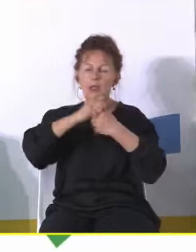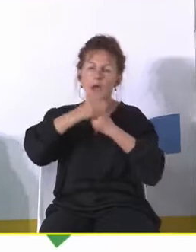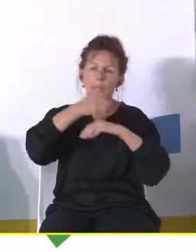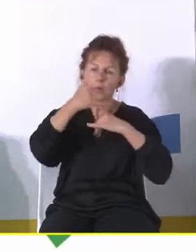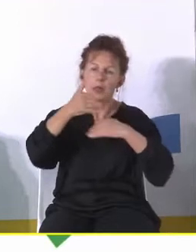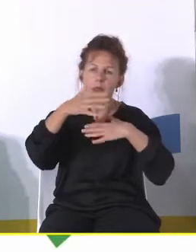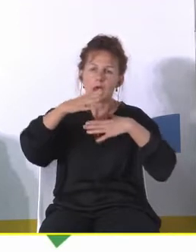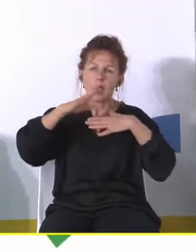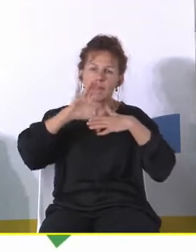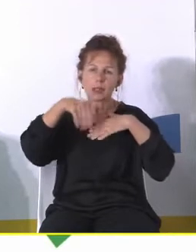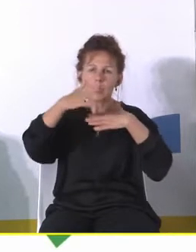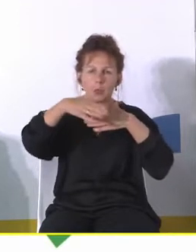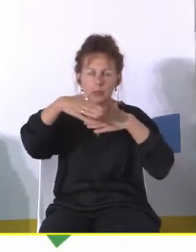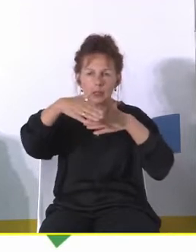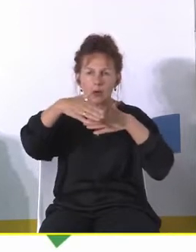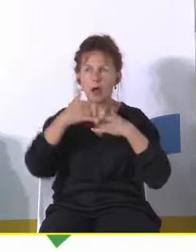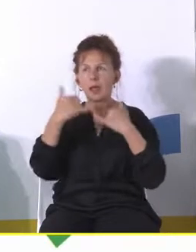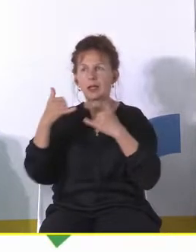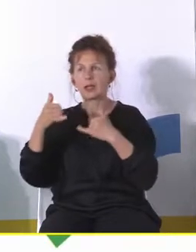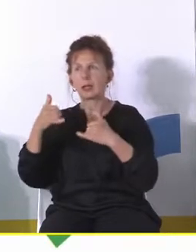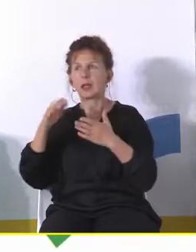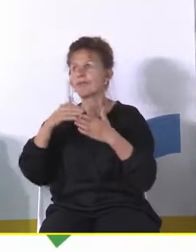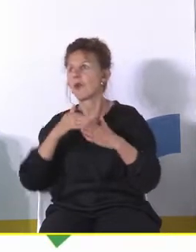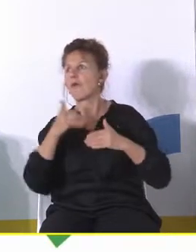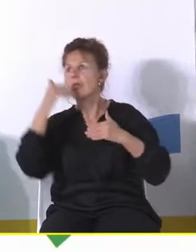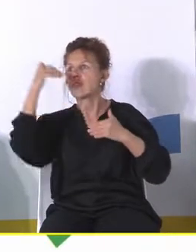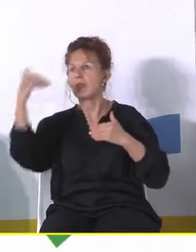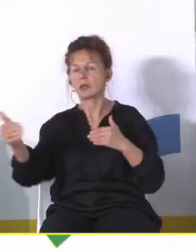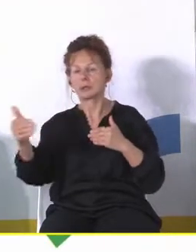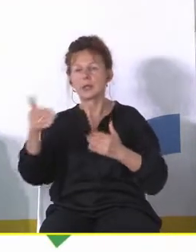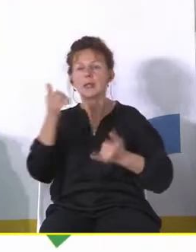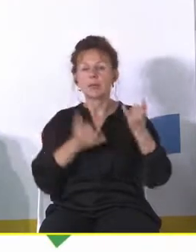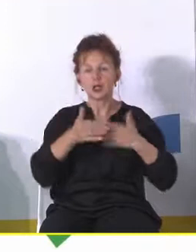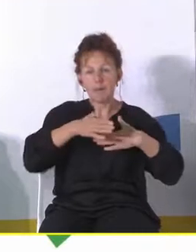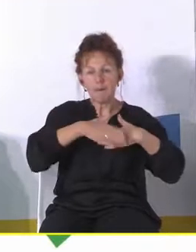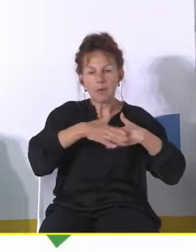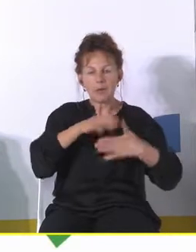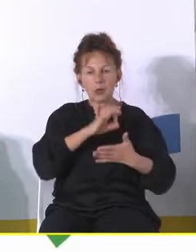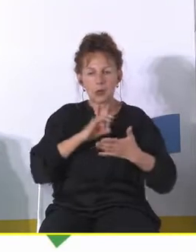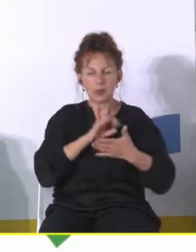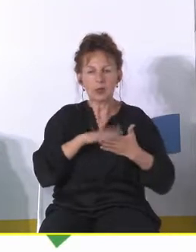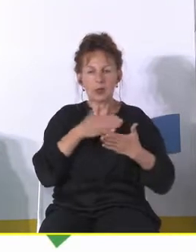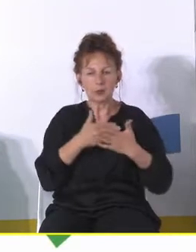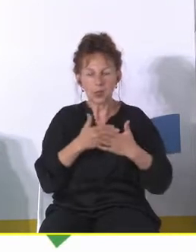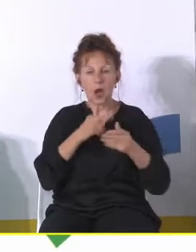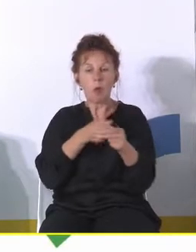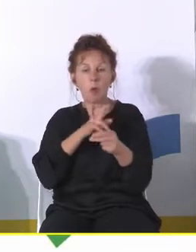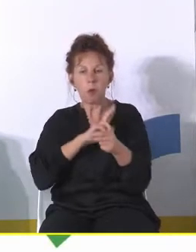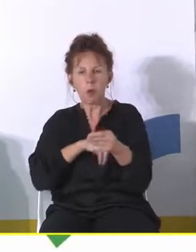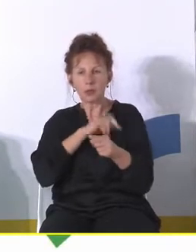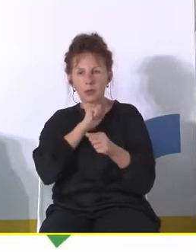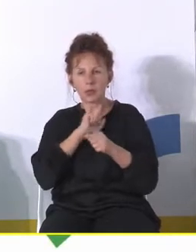zatrzymajmy się na chwilę przy tych osobach, które wyprowadzają się do pobliskich gmin. W Poznaniu działa